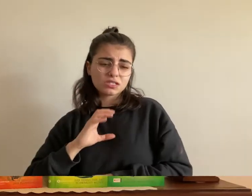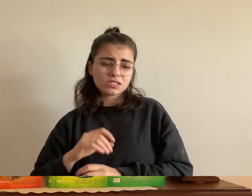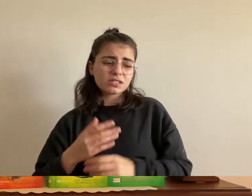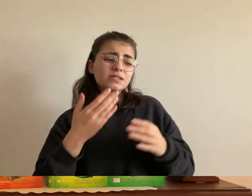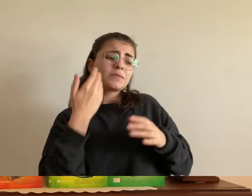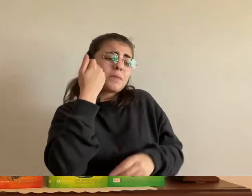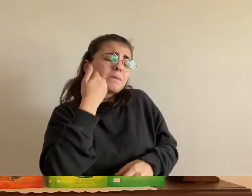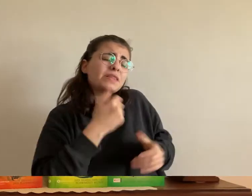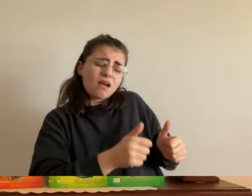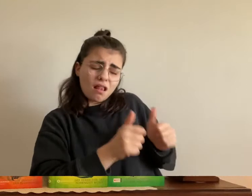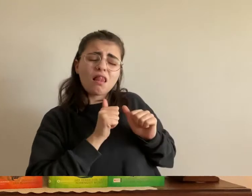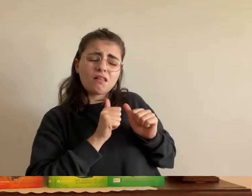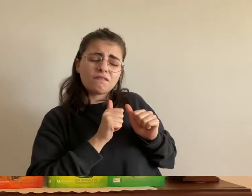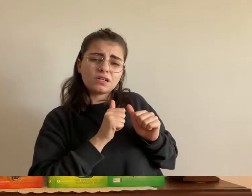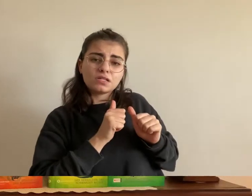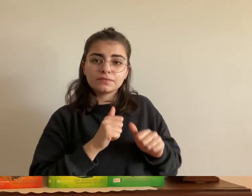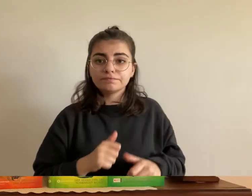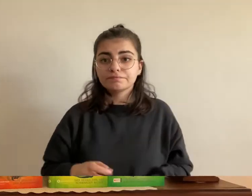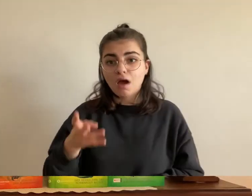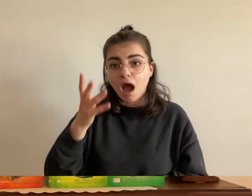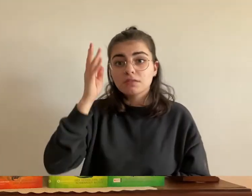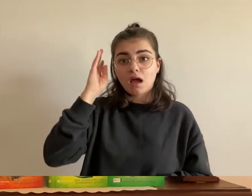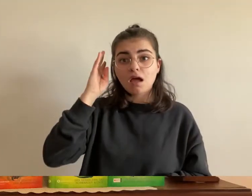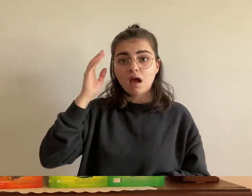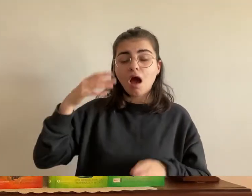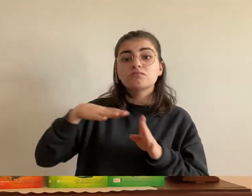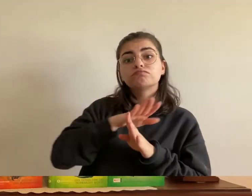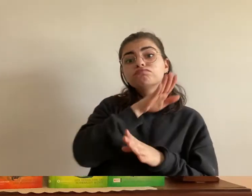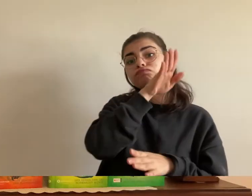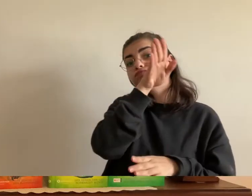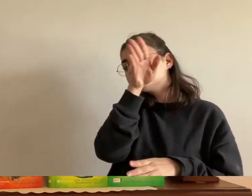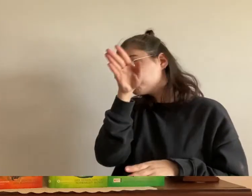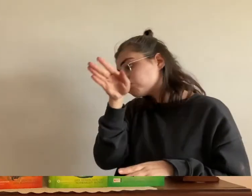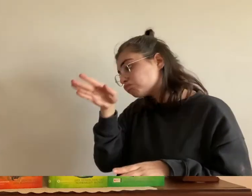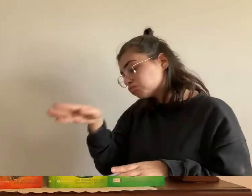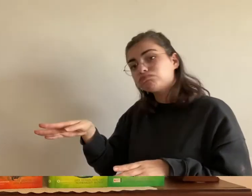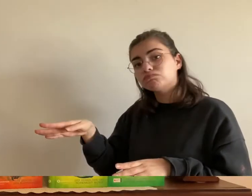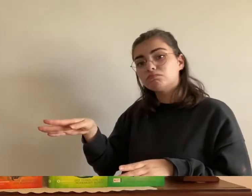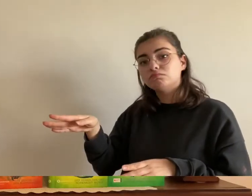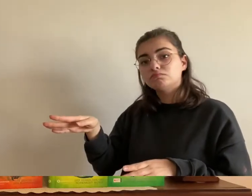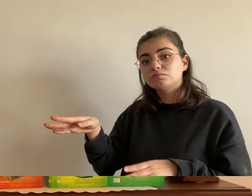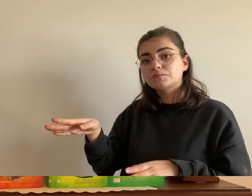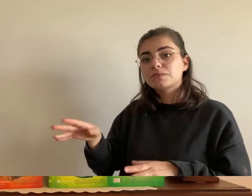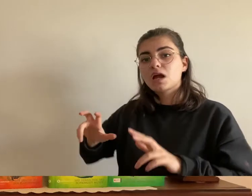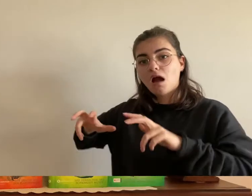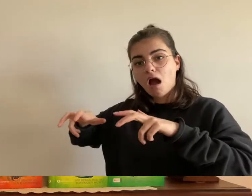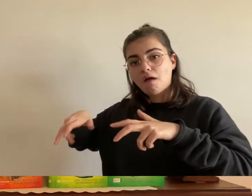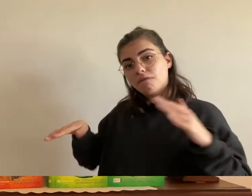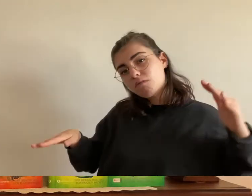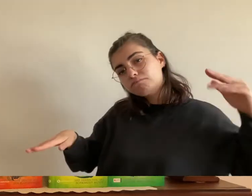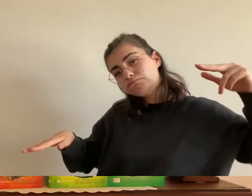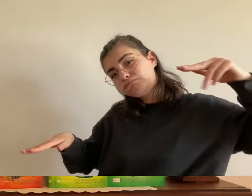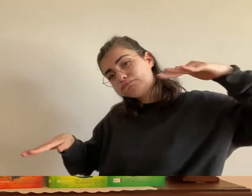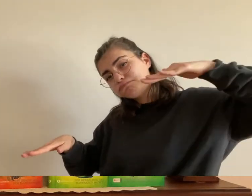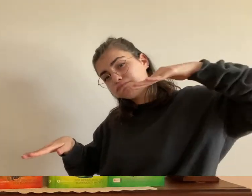greif zu ohne langsamer zu werden offenbar war sie diesmal bereit mit eric zu kämpfen der greif erhob sich